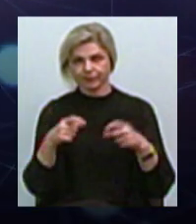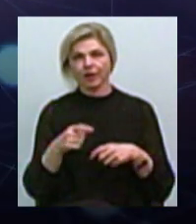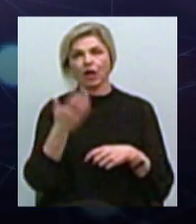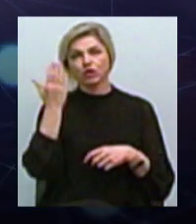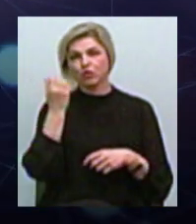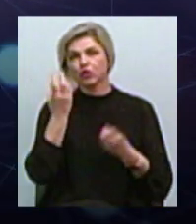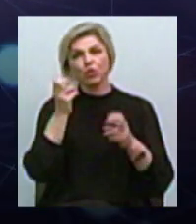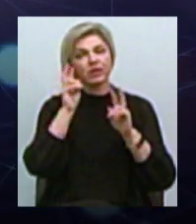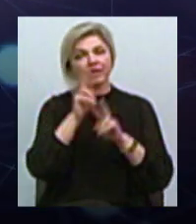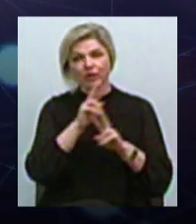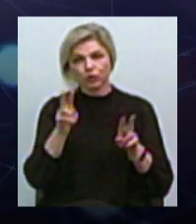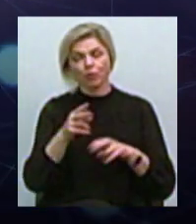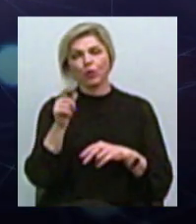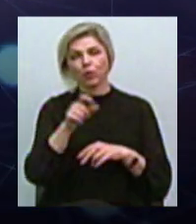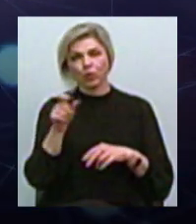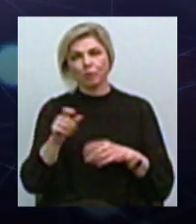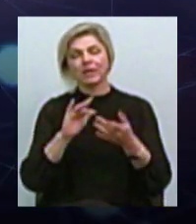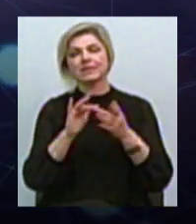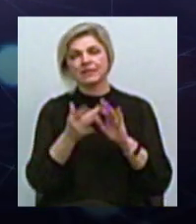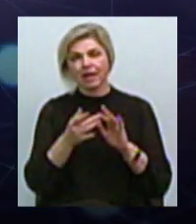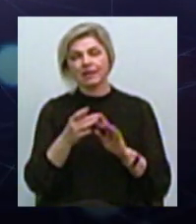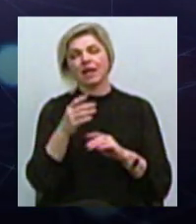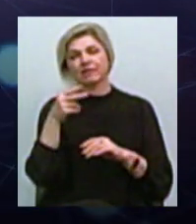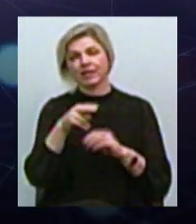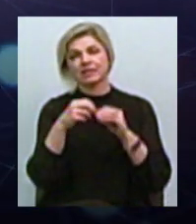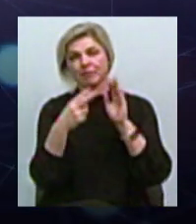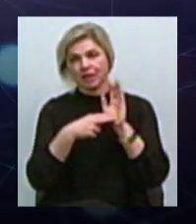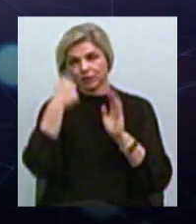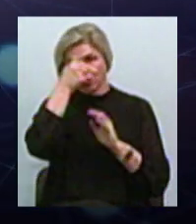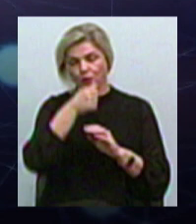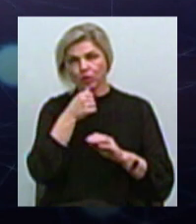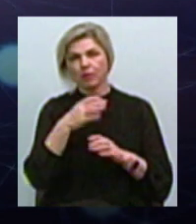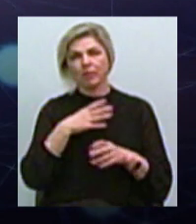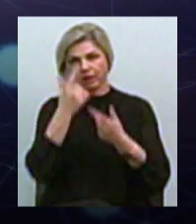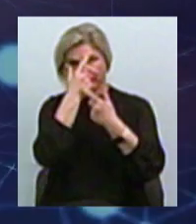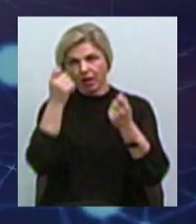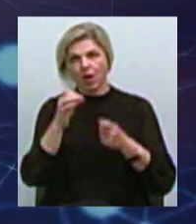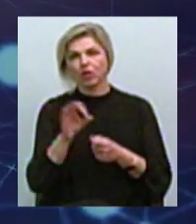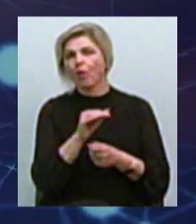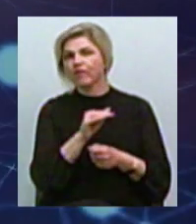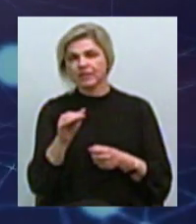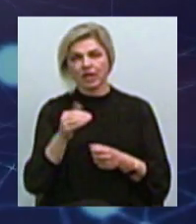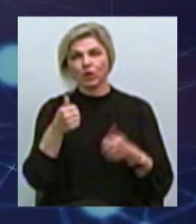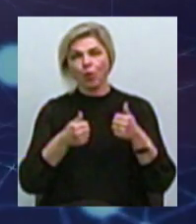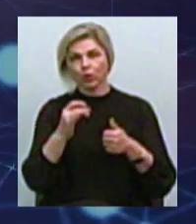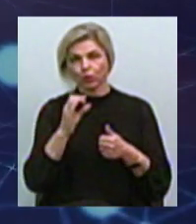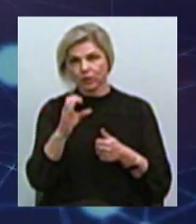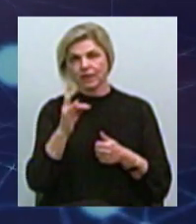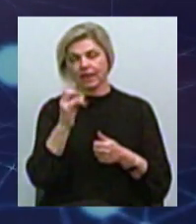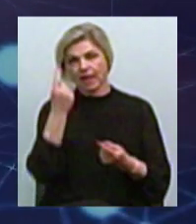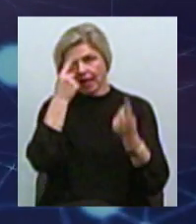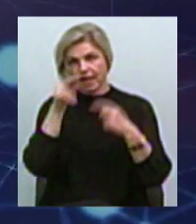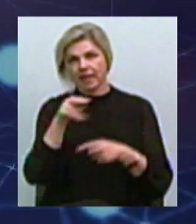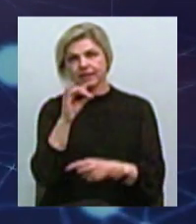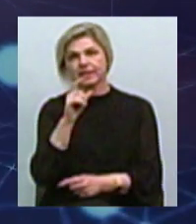були відомі, 2017 року сайт Finance.ua провів неофіційний конкурс на розробку кращого дизайну банкноти Переміг в конкурсі